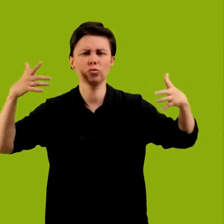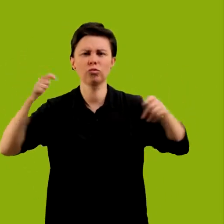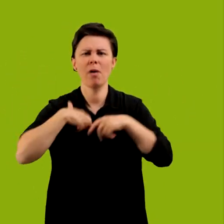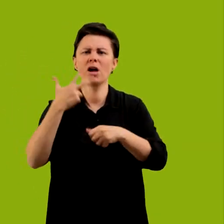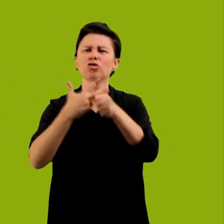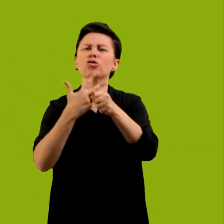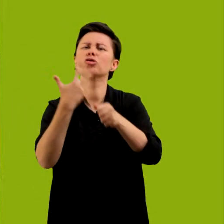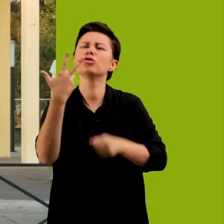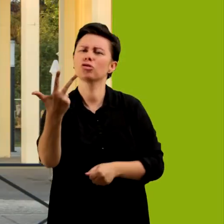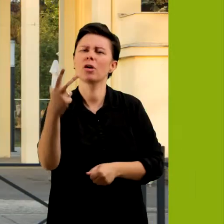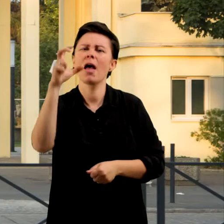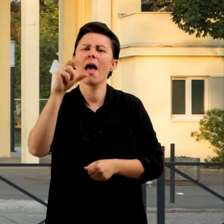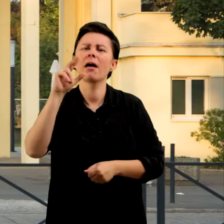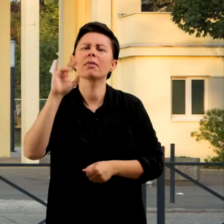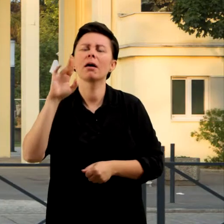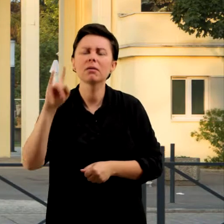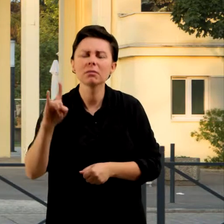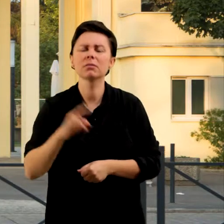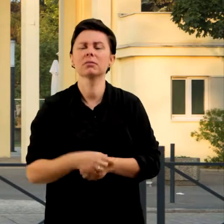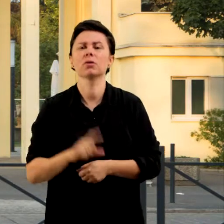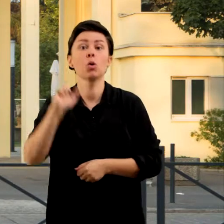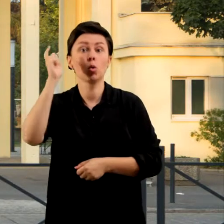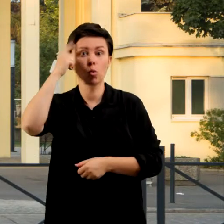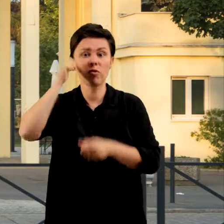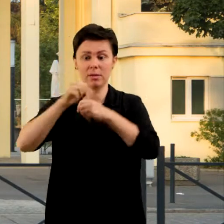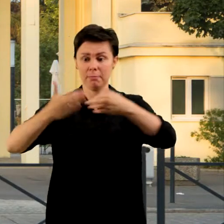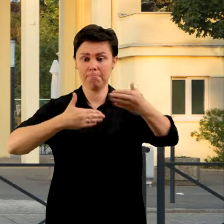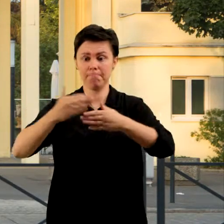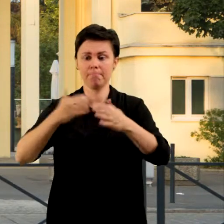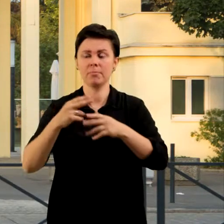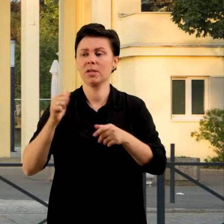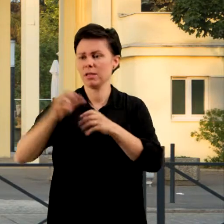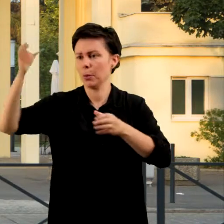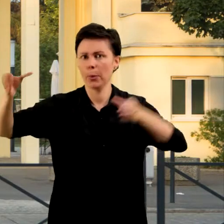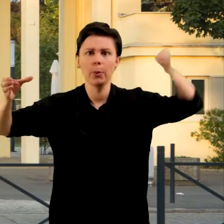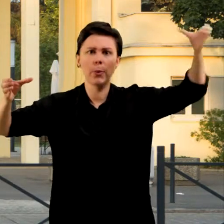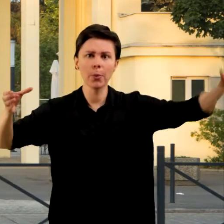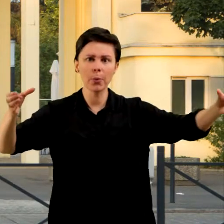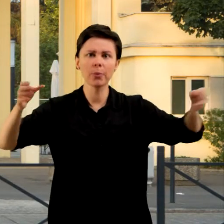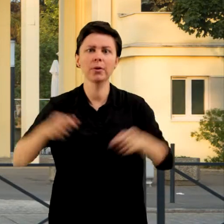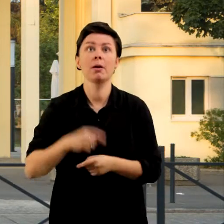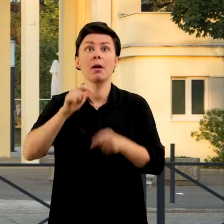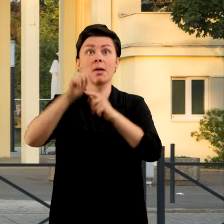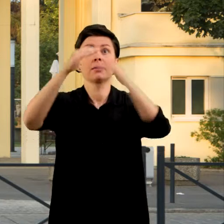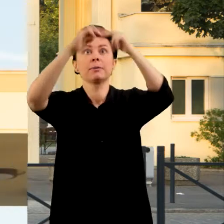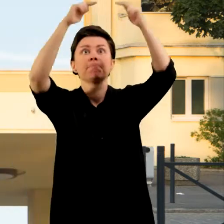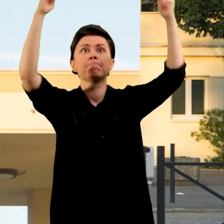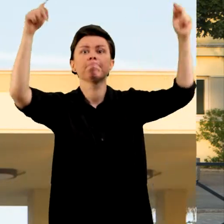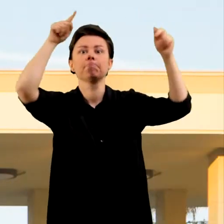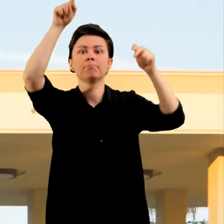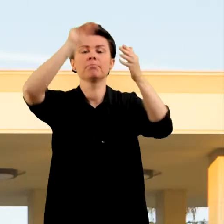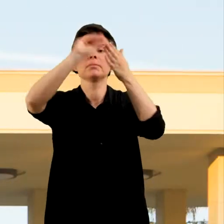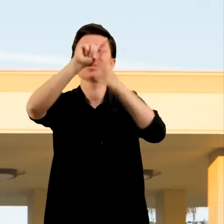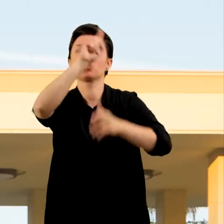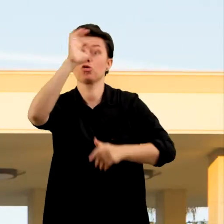na 33 hektarach. Do wejścia głównego prowadzi duża brama wsparta na kilkunastu filarach. Nad bramą wisi zabytkowy